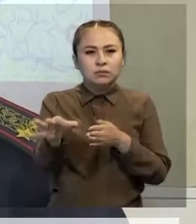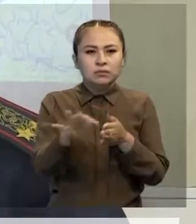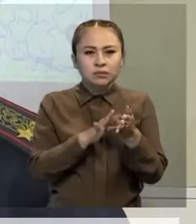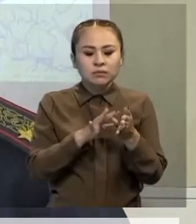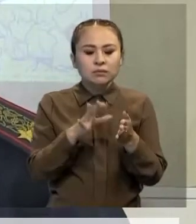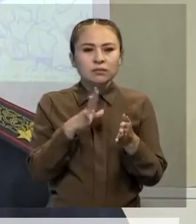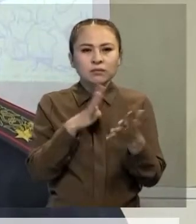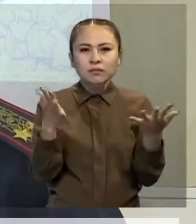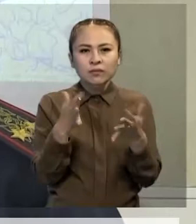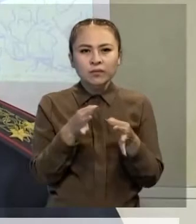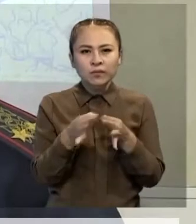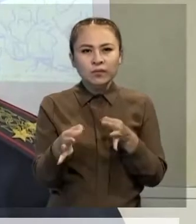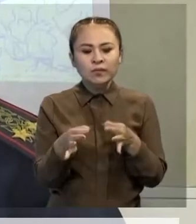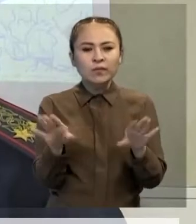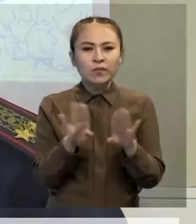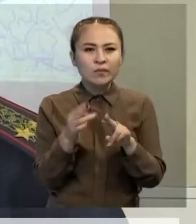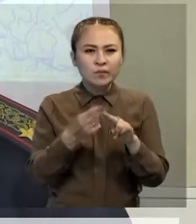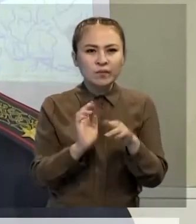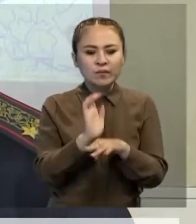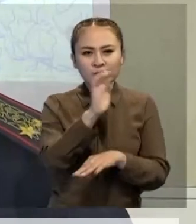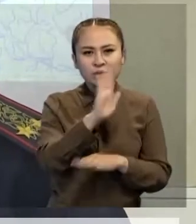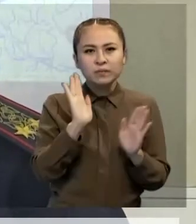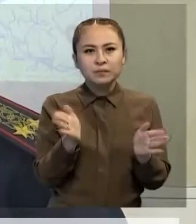Құтқарушылар көрті